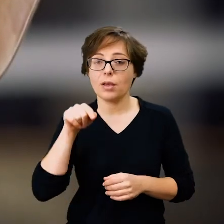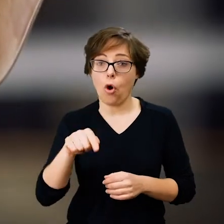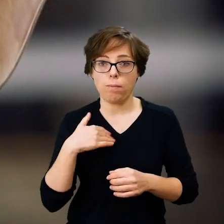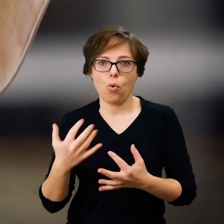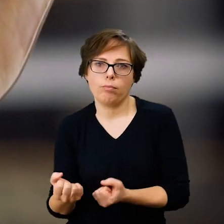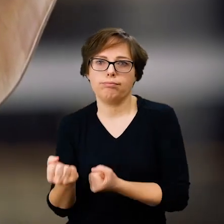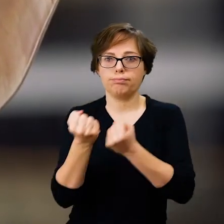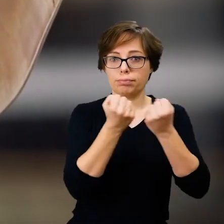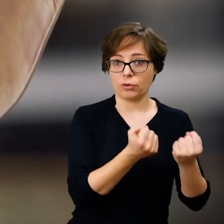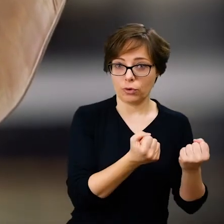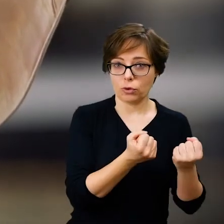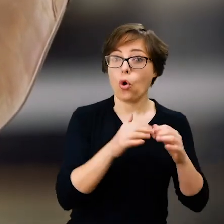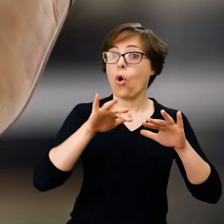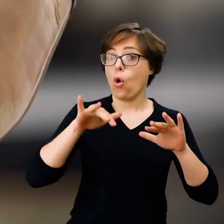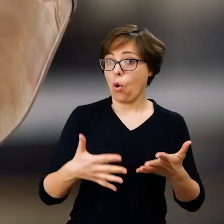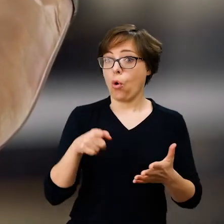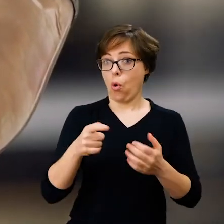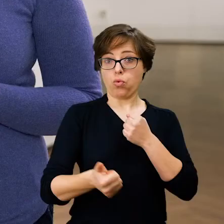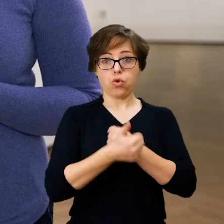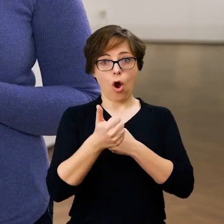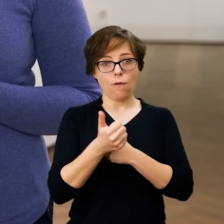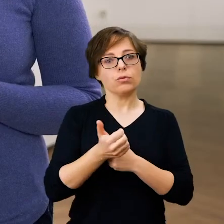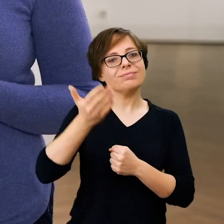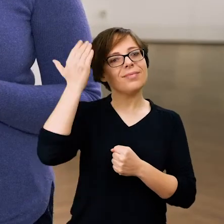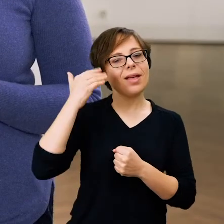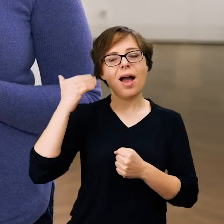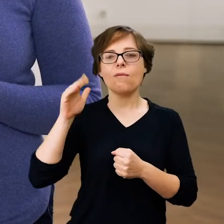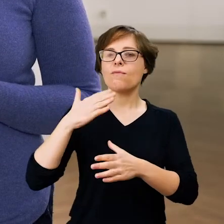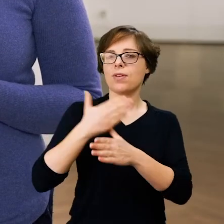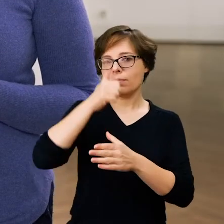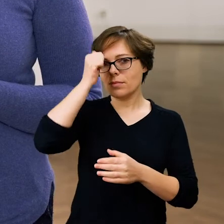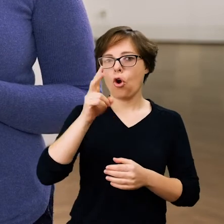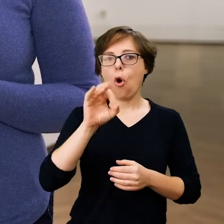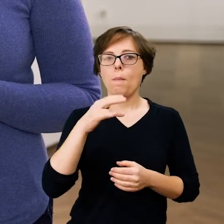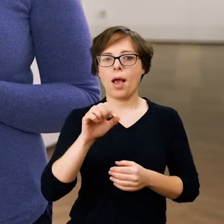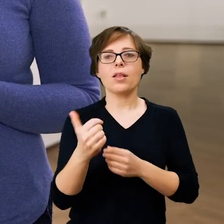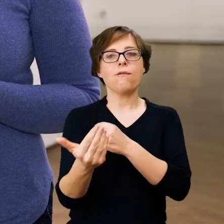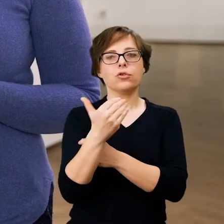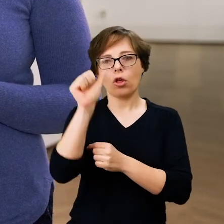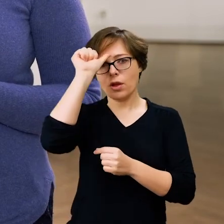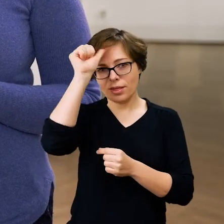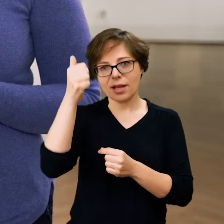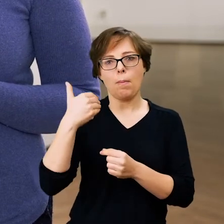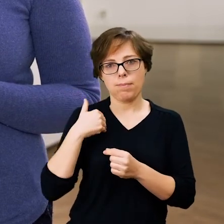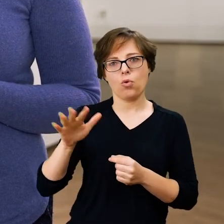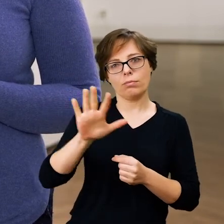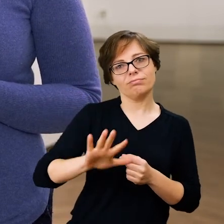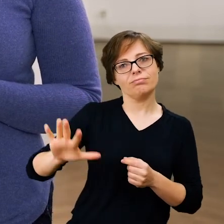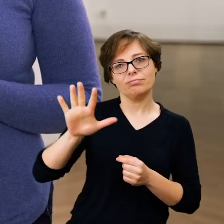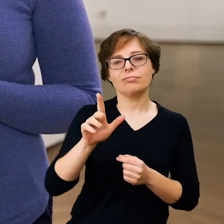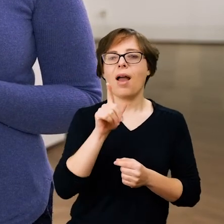świadectwo obecności kompanii wschodnioindyjskiej na terenach odległej Azji.